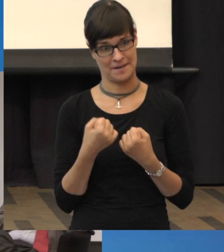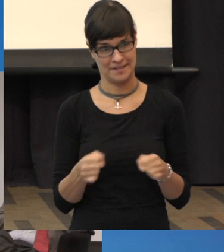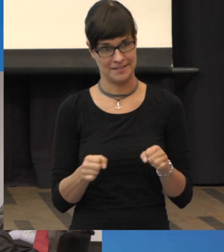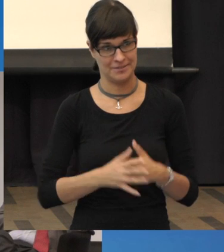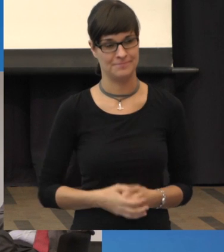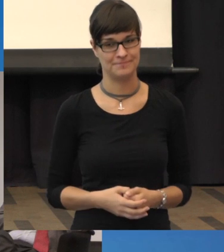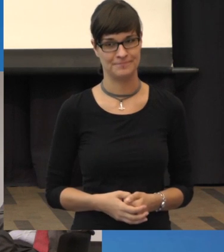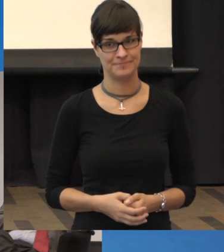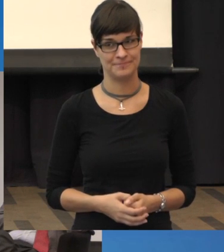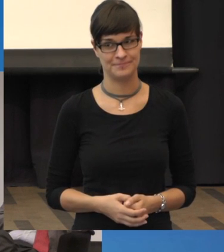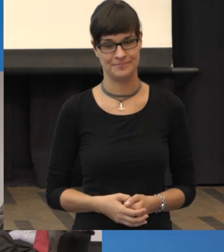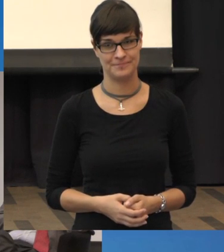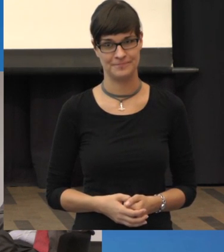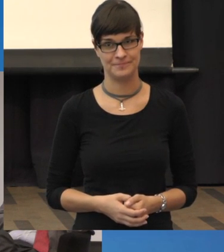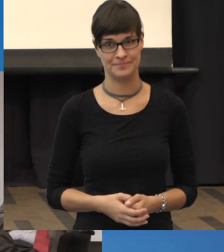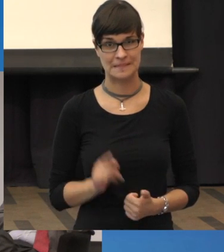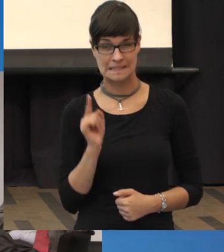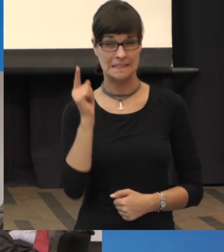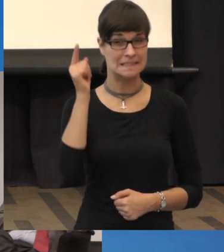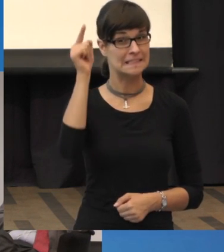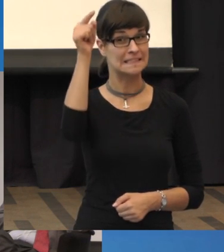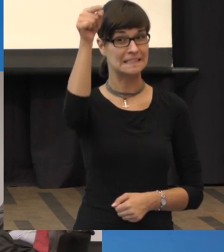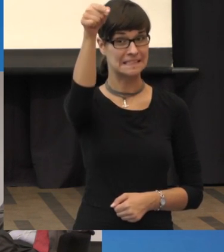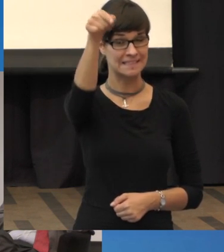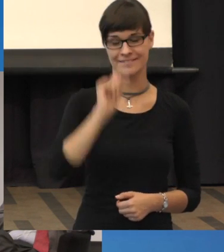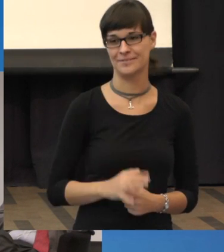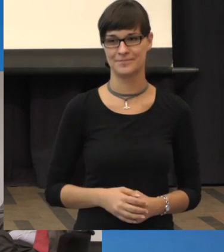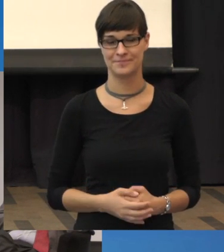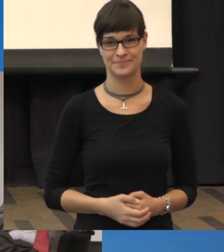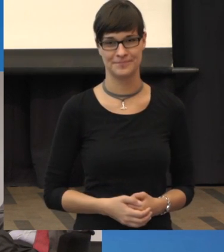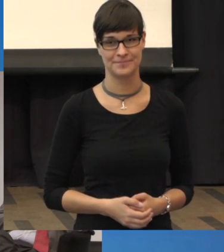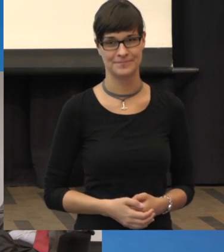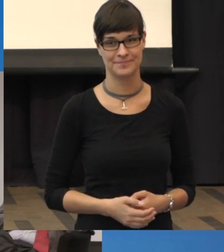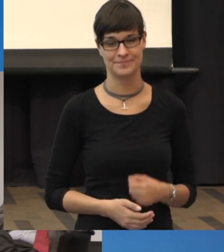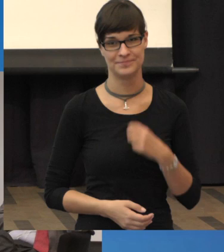So, ich gehe nochmal nach da hinten. Bleiben Sie sitzen, das schaffe ich. Das ist mein langester Teil da unten.